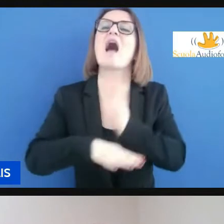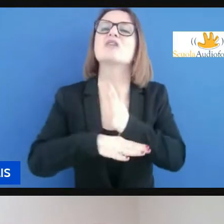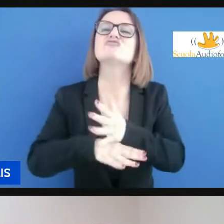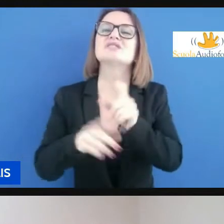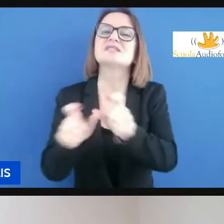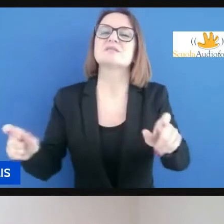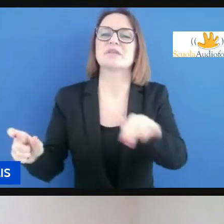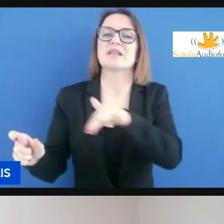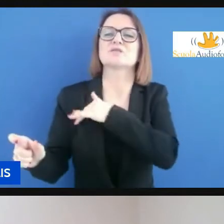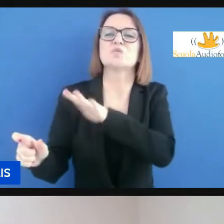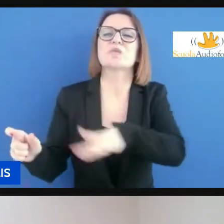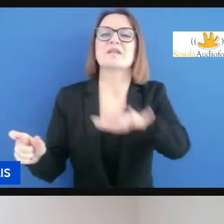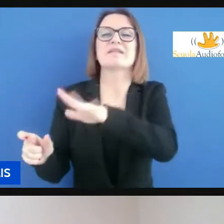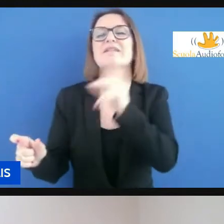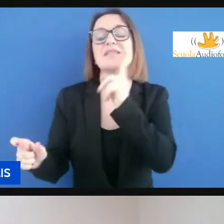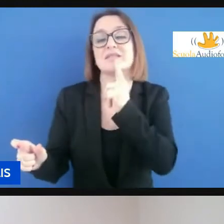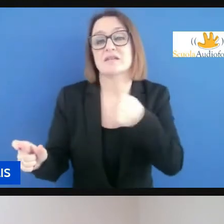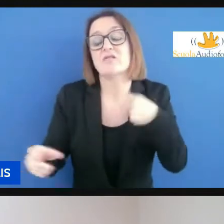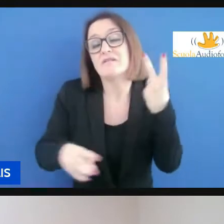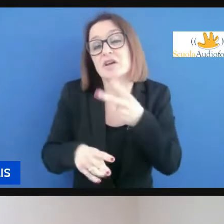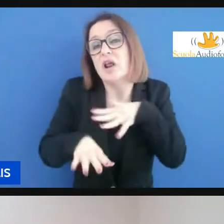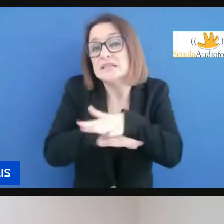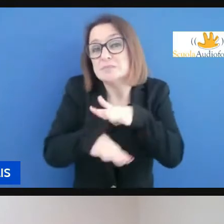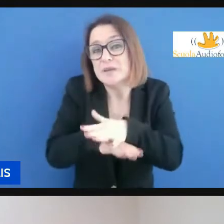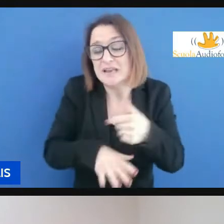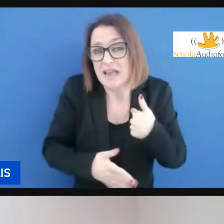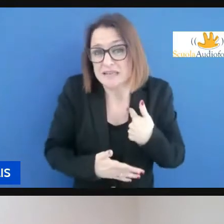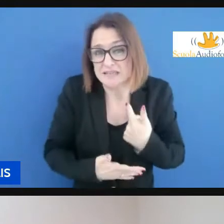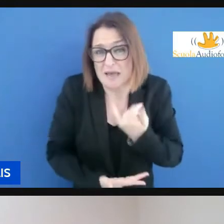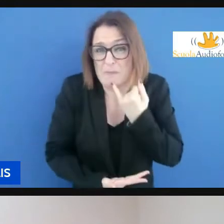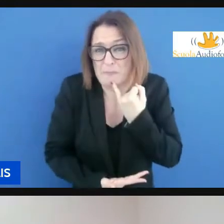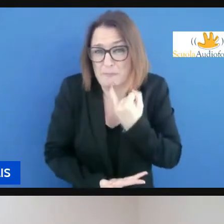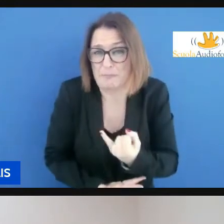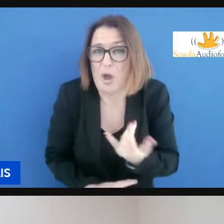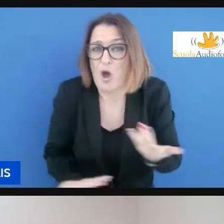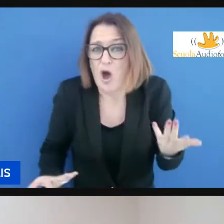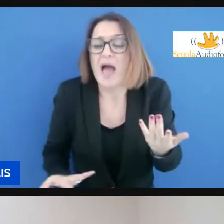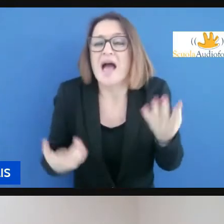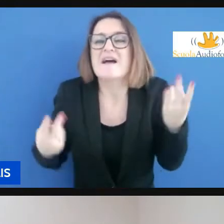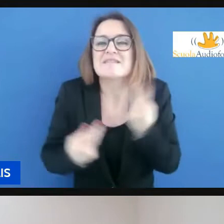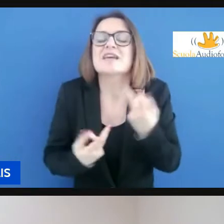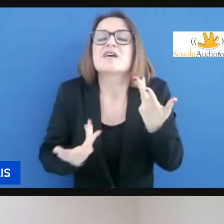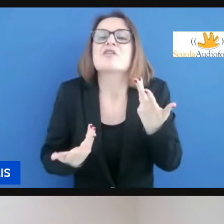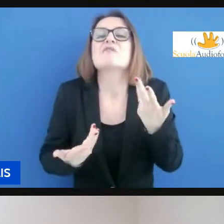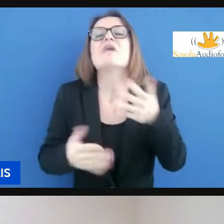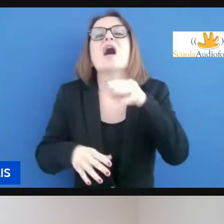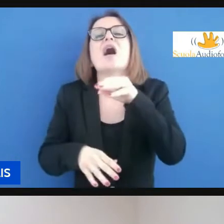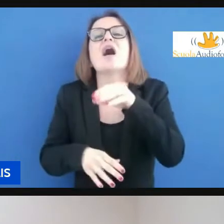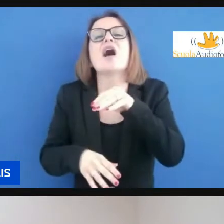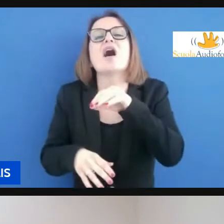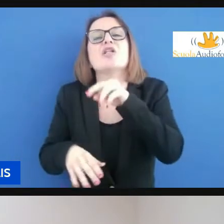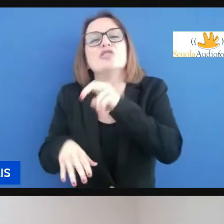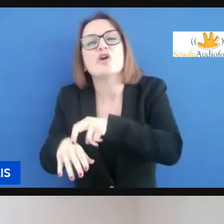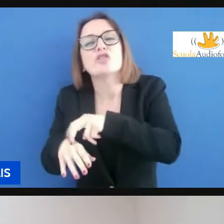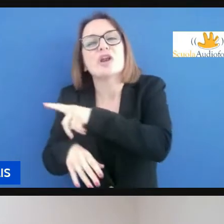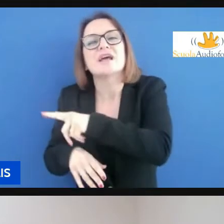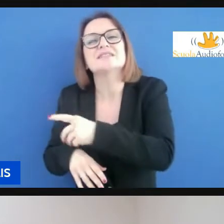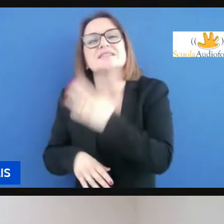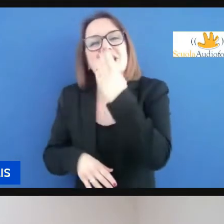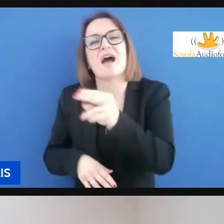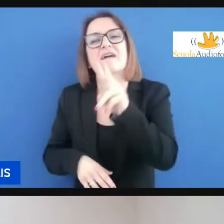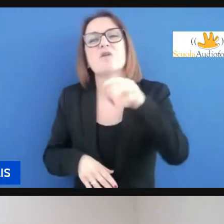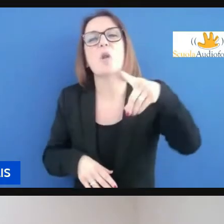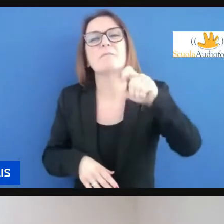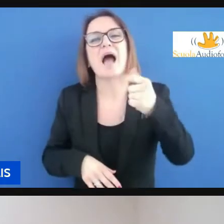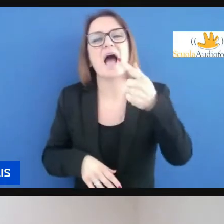e nella mia piccola esperienza tutto quello che la dottoressa Volpato ha evidenziato viene